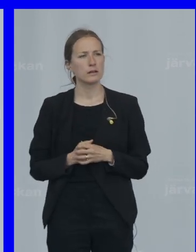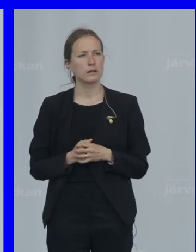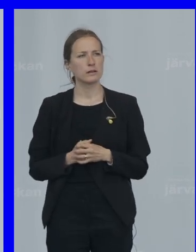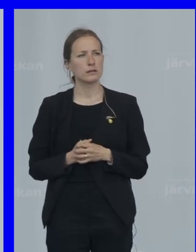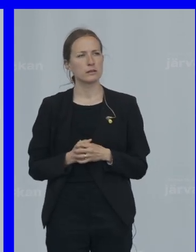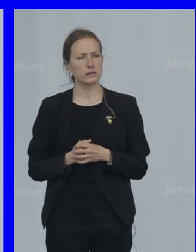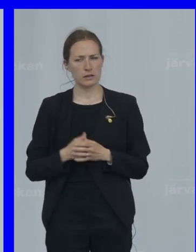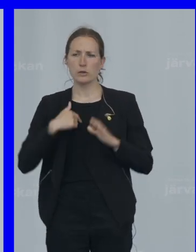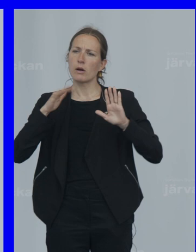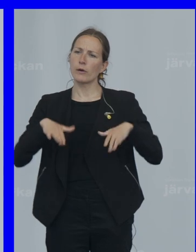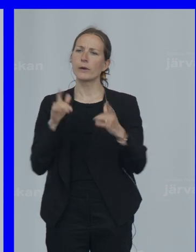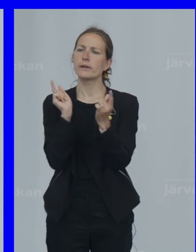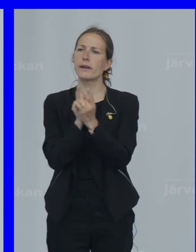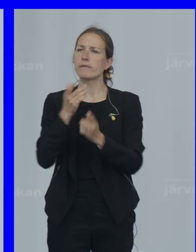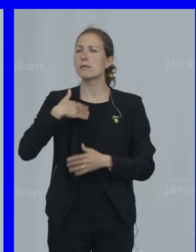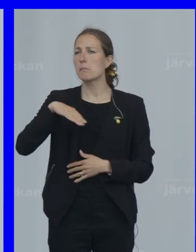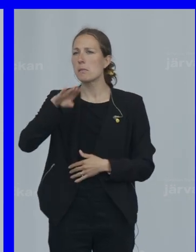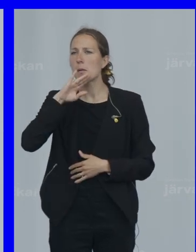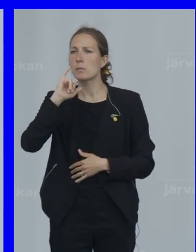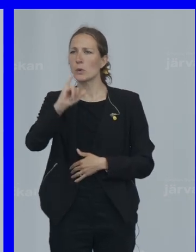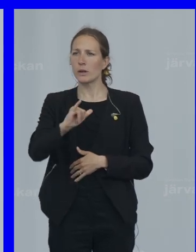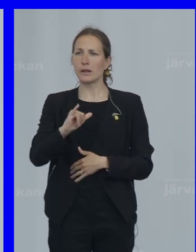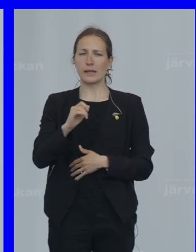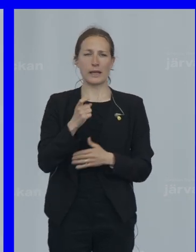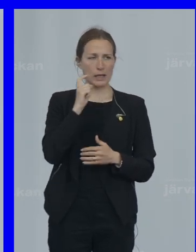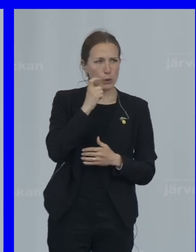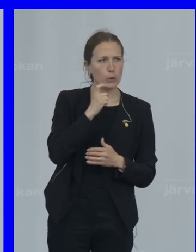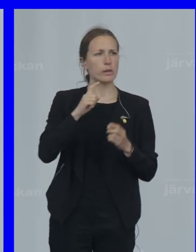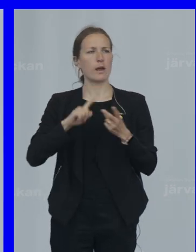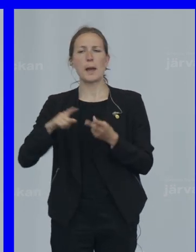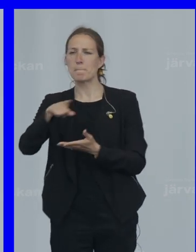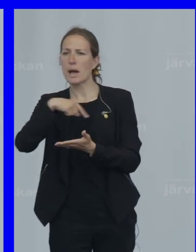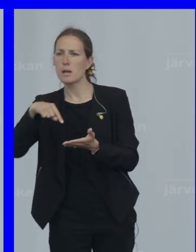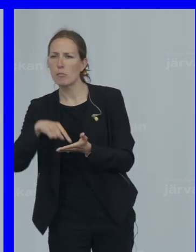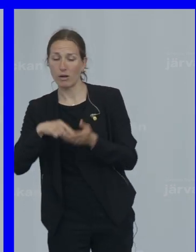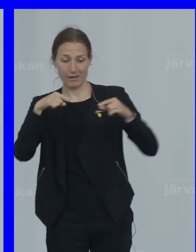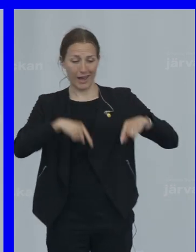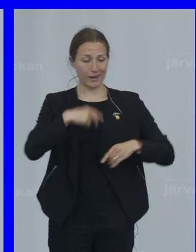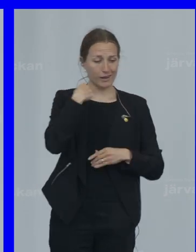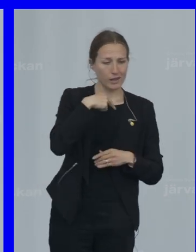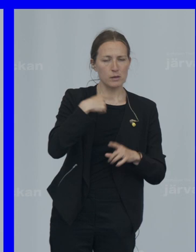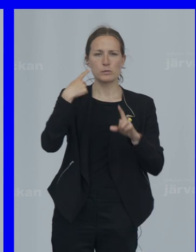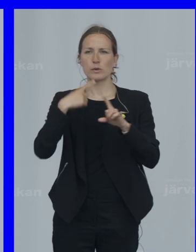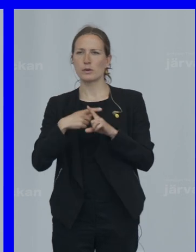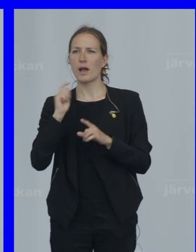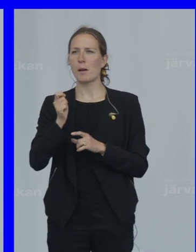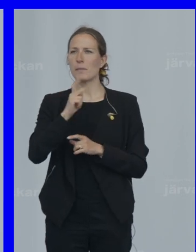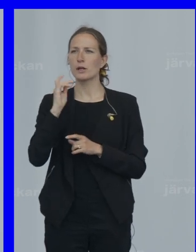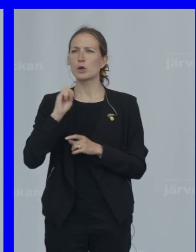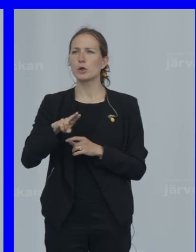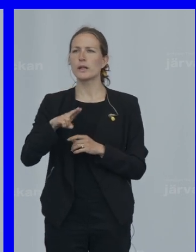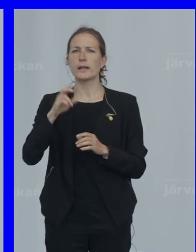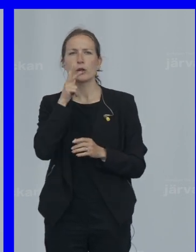Jag har mött mammor i Kiruna och i Malmö Här i Rinkeby och i Hammarkullen i Göteborg